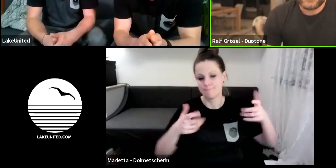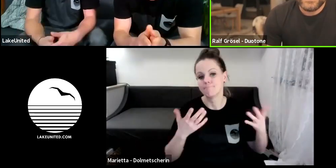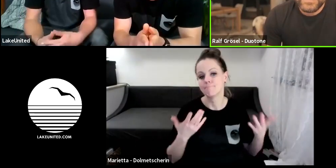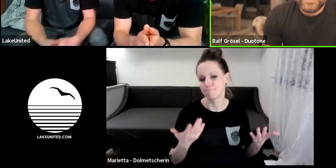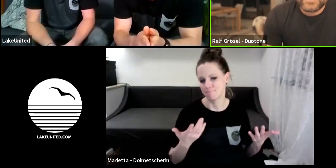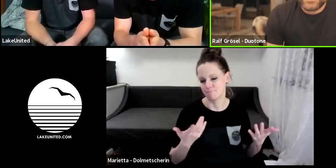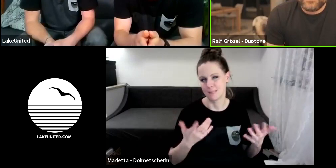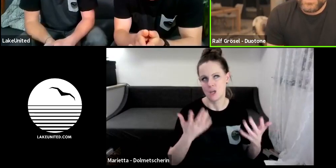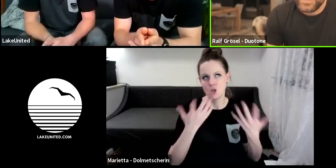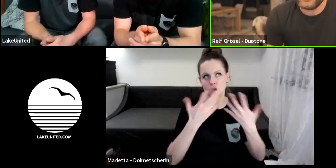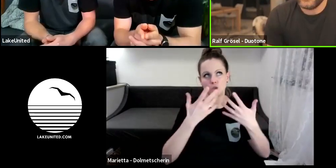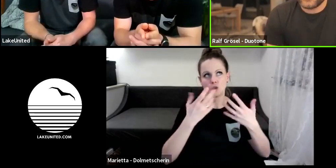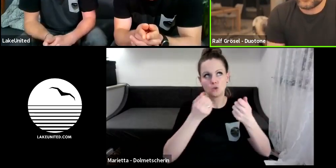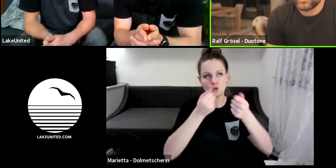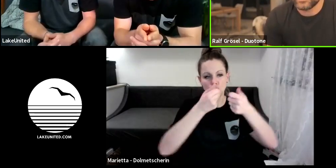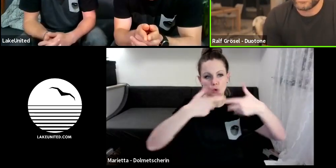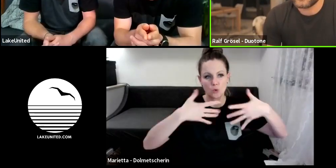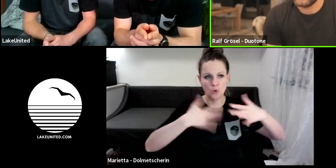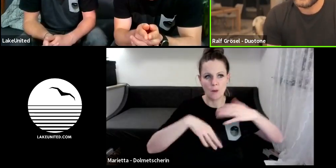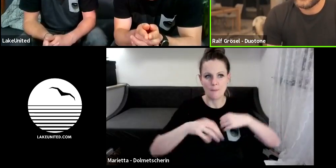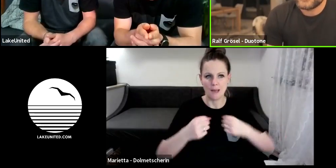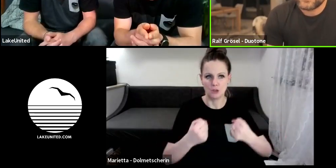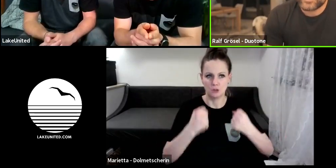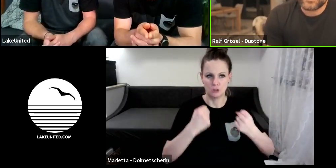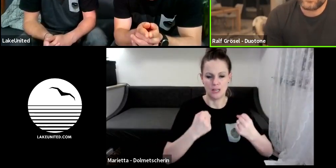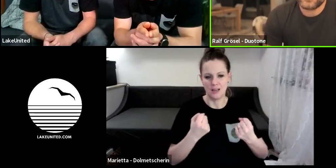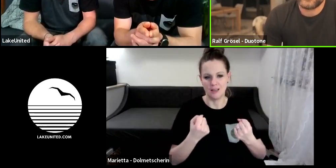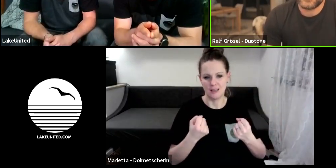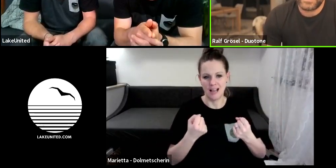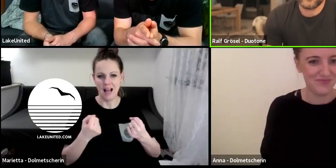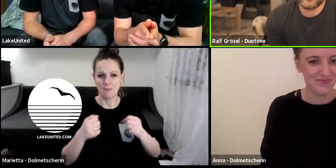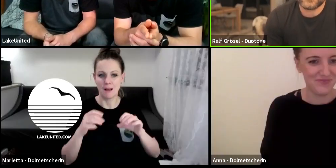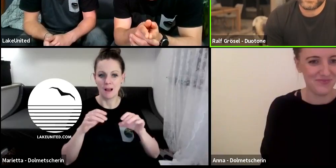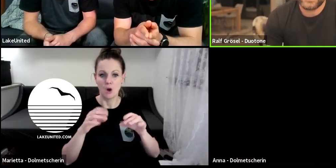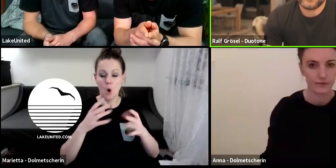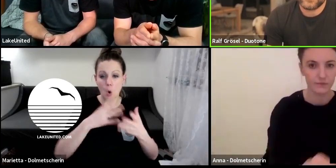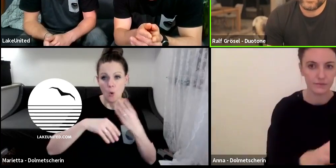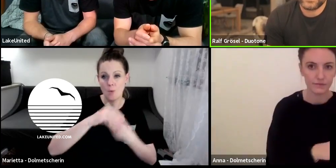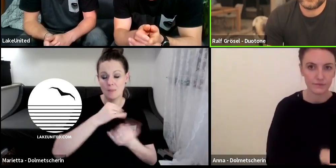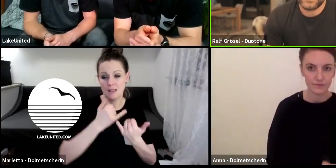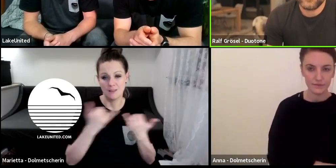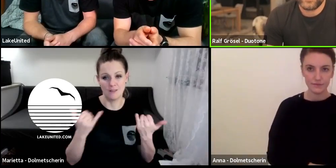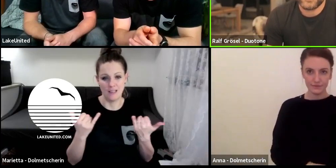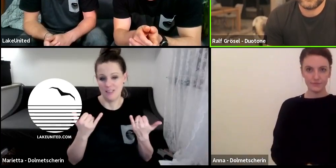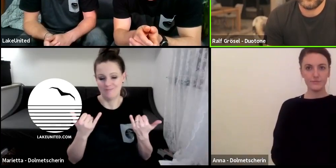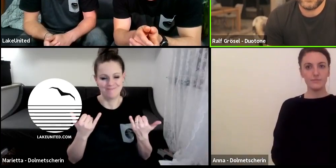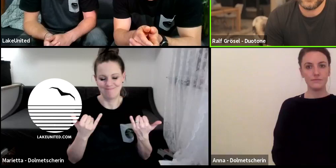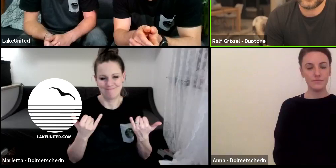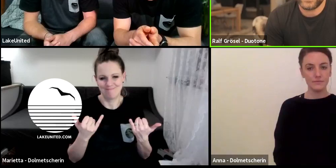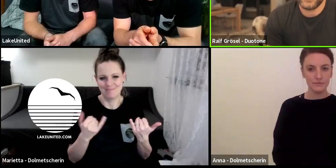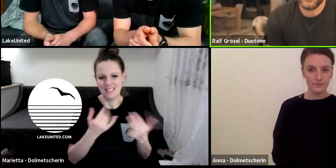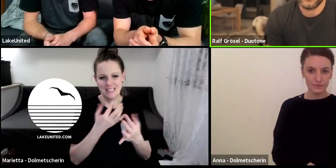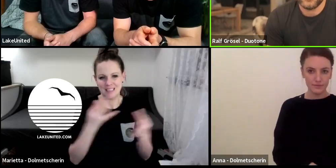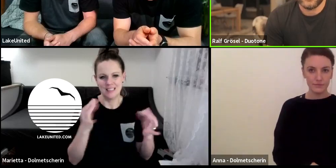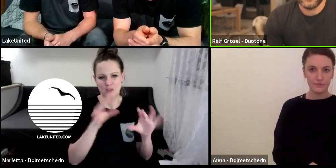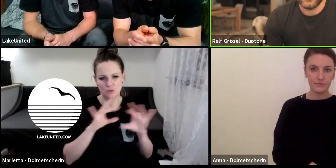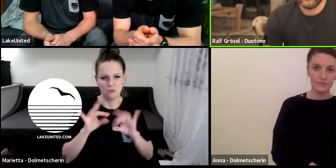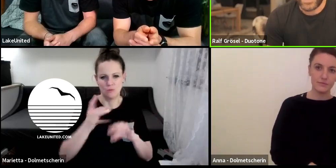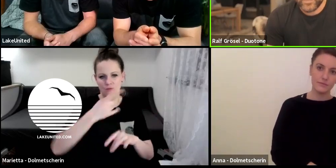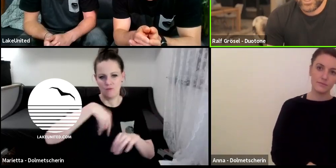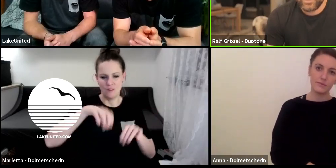das hat nichts mit dem Handling zu tun, also, es ist schon so, dass wir alle unsere Kites ja wirklich immer bei 7 PSI